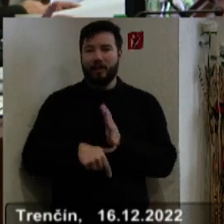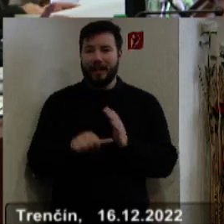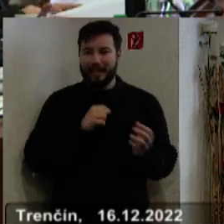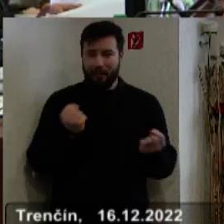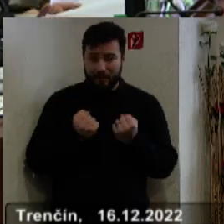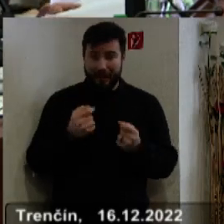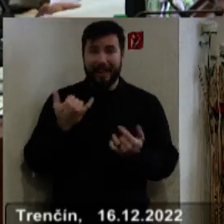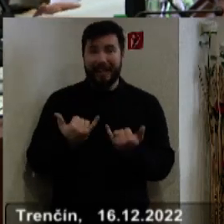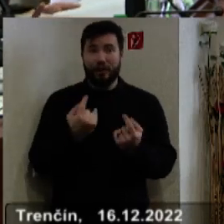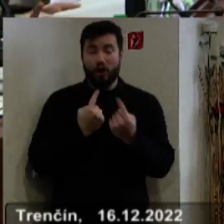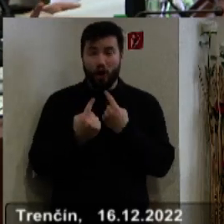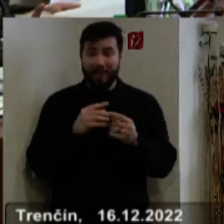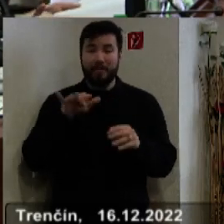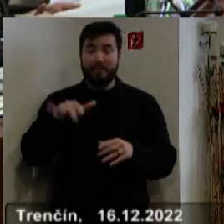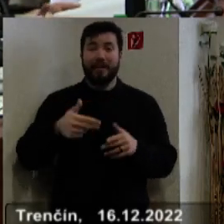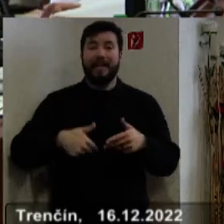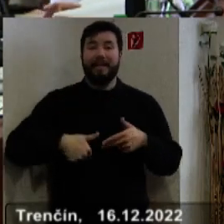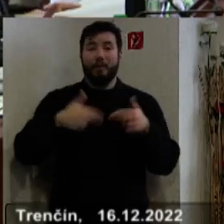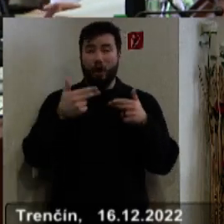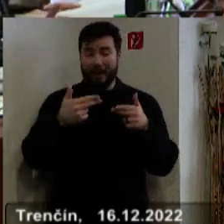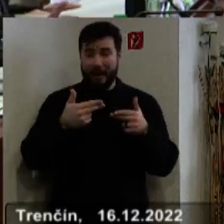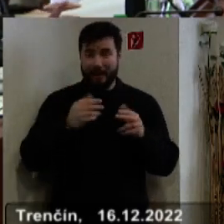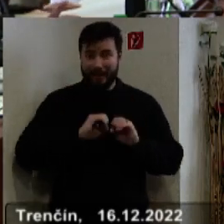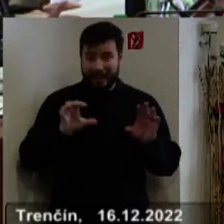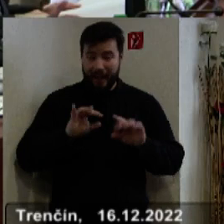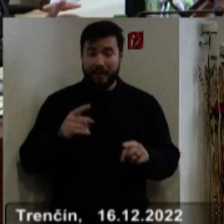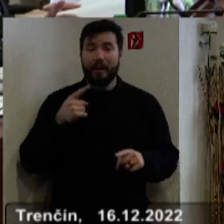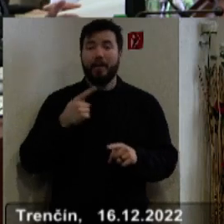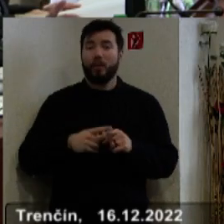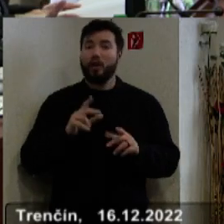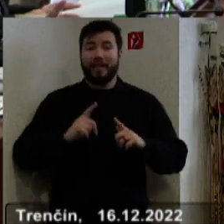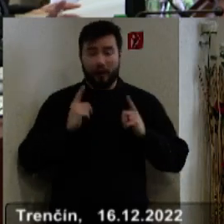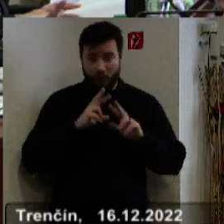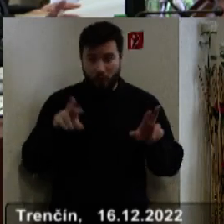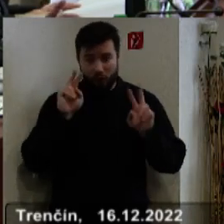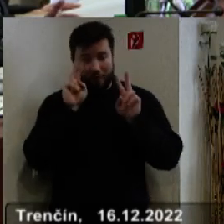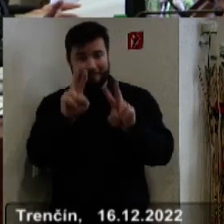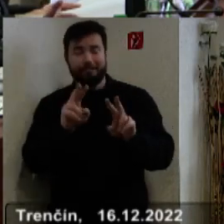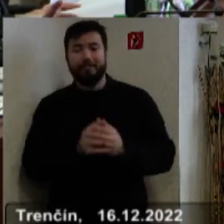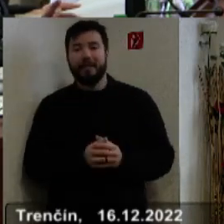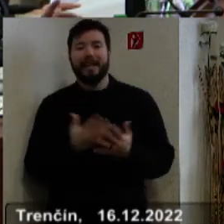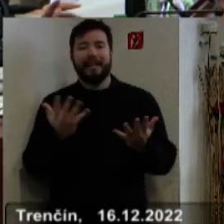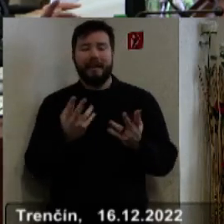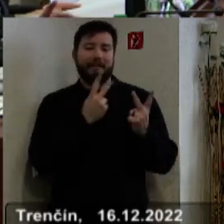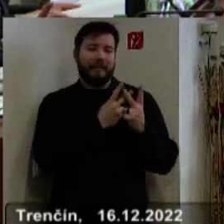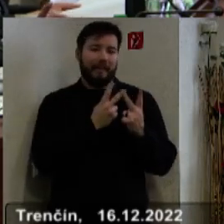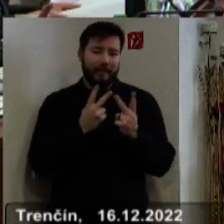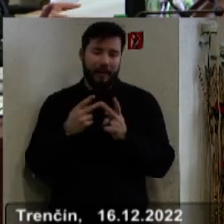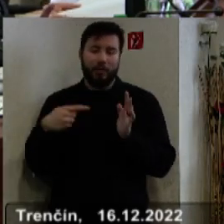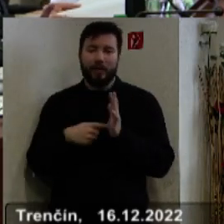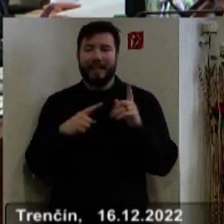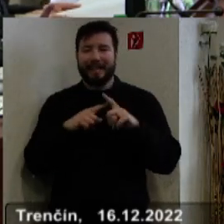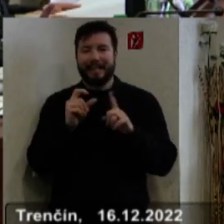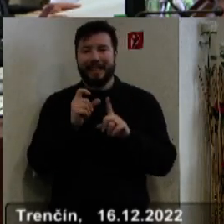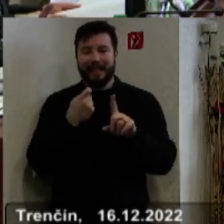rokovanie zastupiteľstva vysvielané online a jeho celý priebeh môže verejno sledovať naživo na webovom sídle Trenčanského samosprávneho